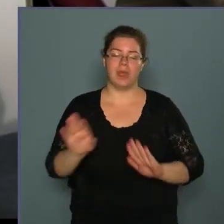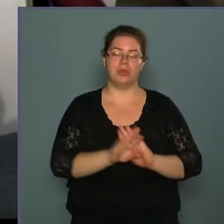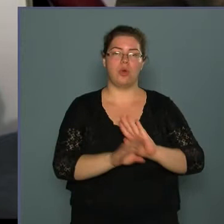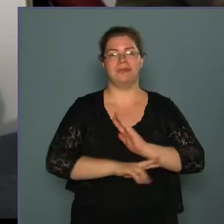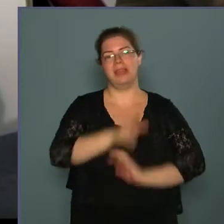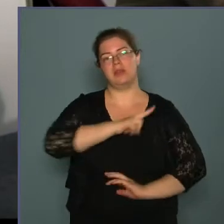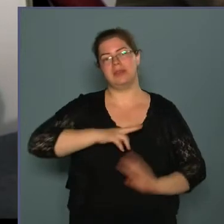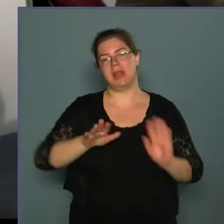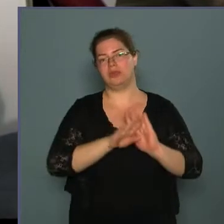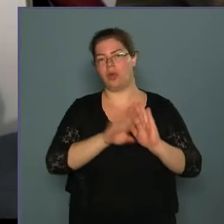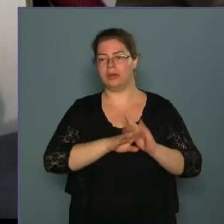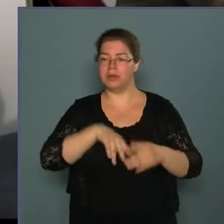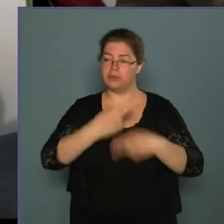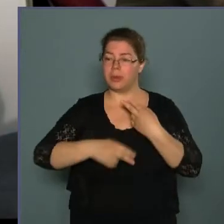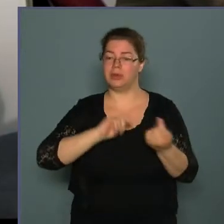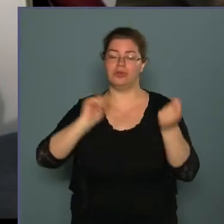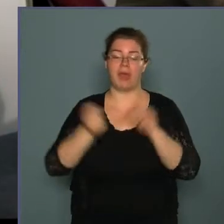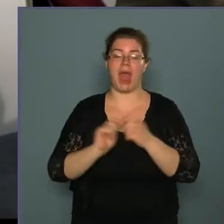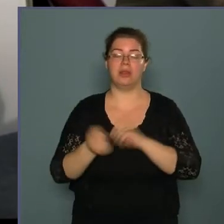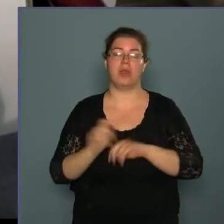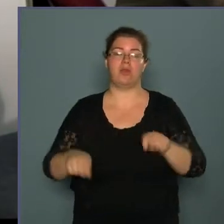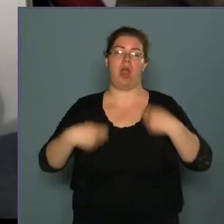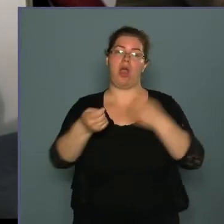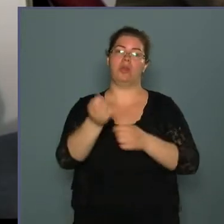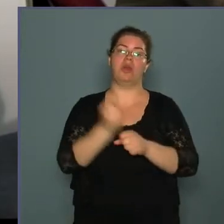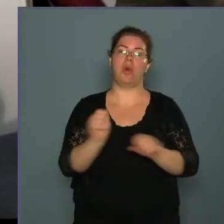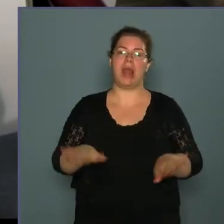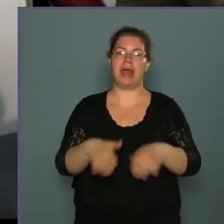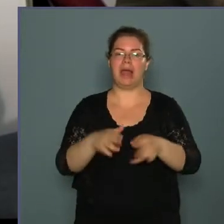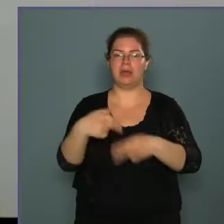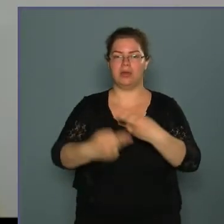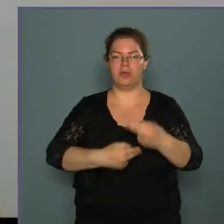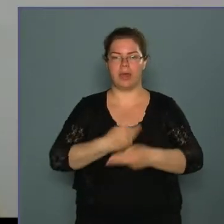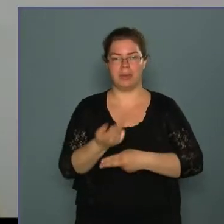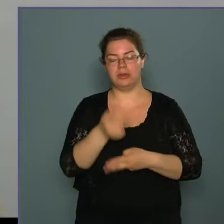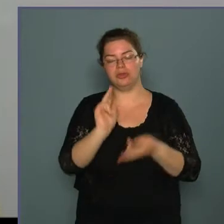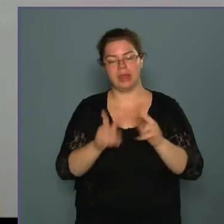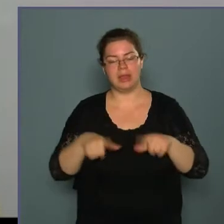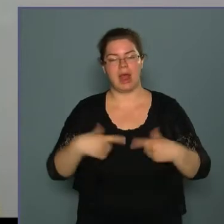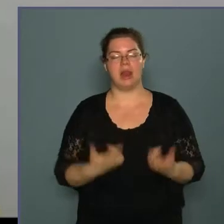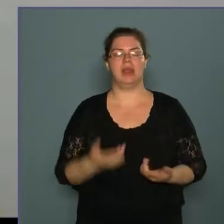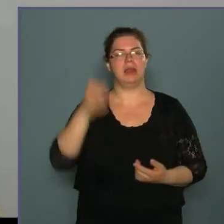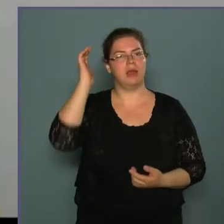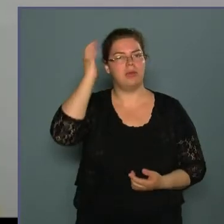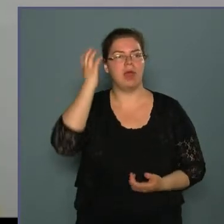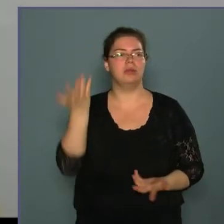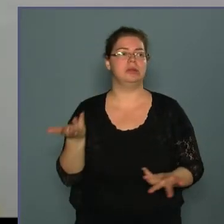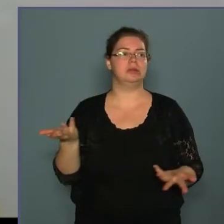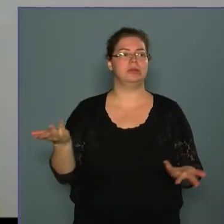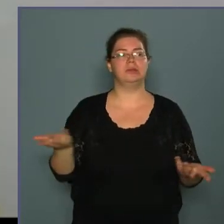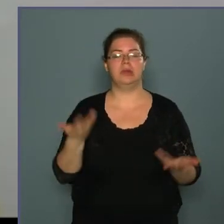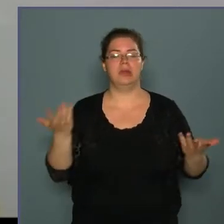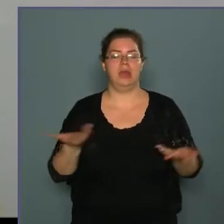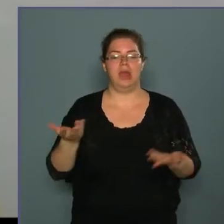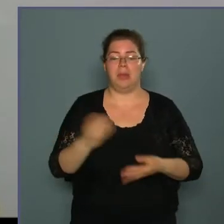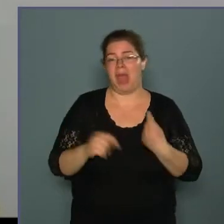szociális törvény folyamatos változása azért ad a kollégáknak egy folyamatos készenlétet, stressz helyzetet és fejtörést, mert